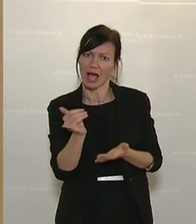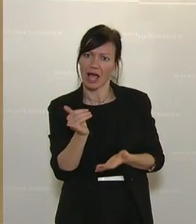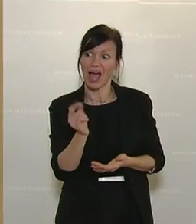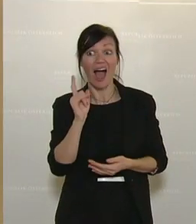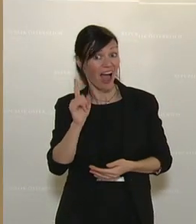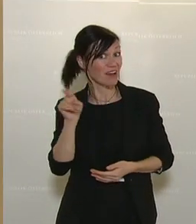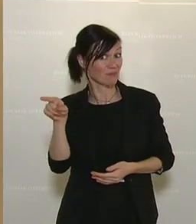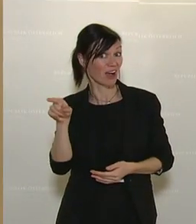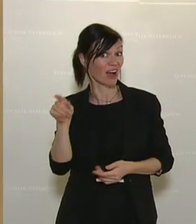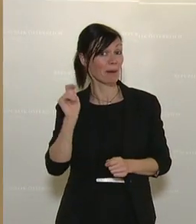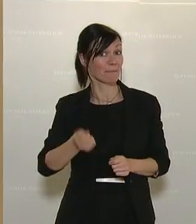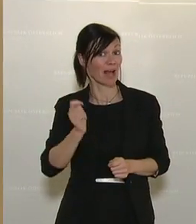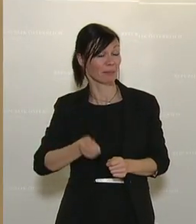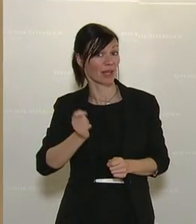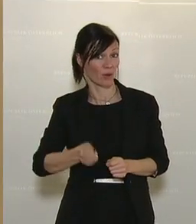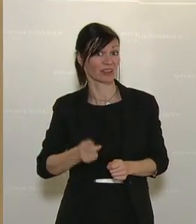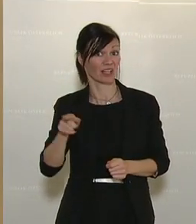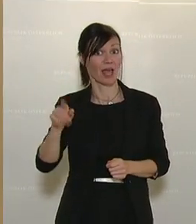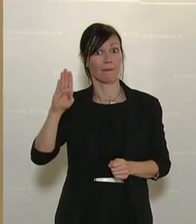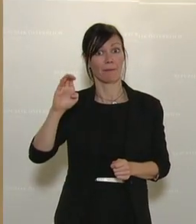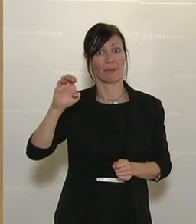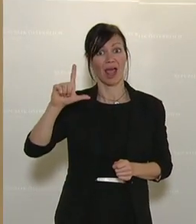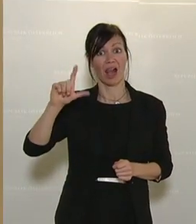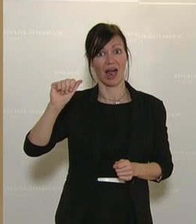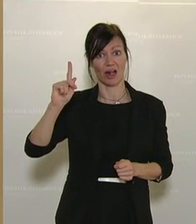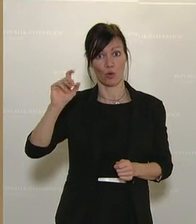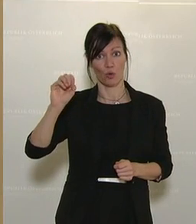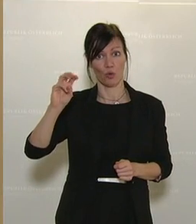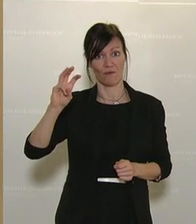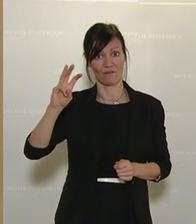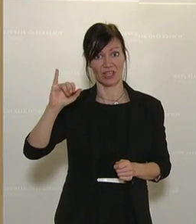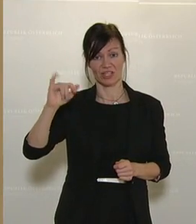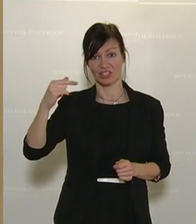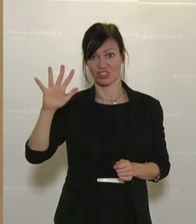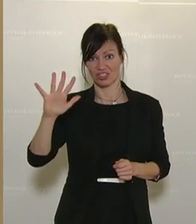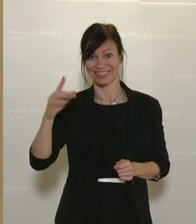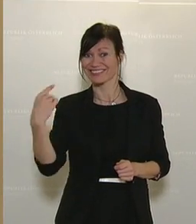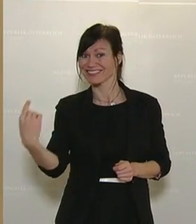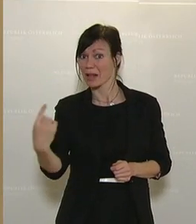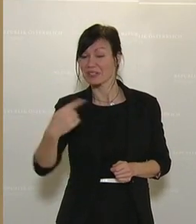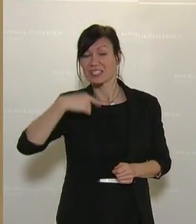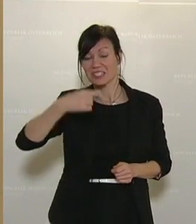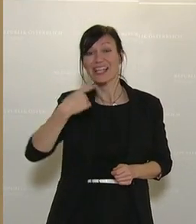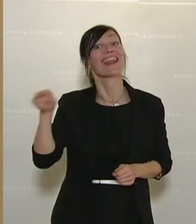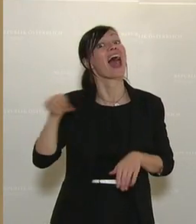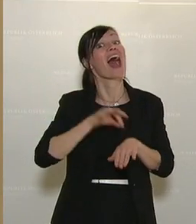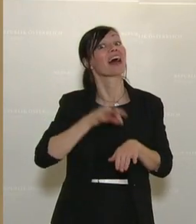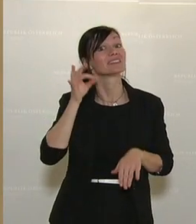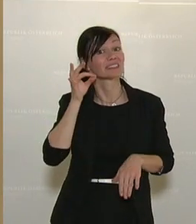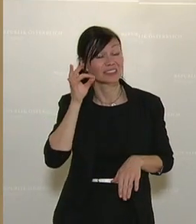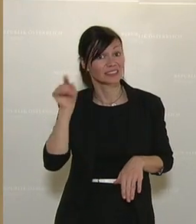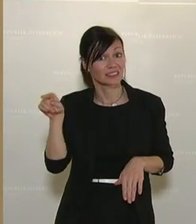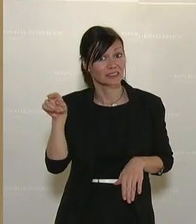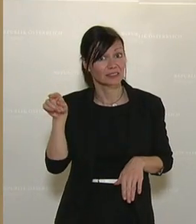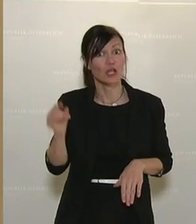Redebeitrag der Frau Abgeordnete Belakowitsch-Jenewein anhörhe und wenn sie hier als Ärztin sagt, Symptomlose können keine